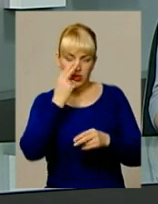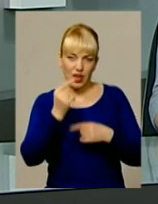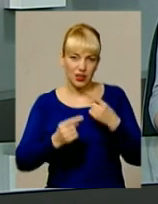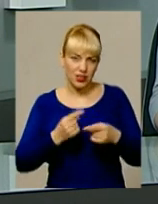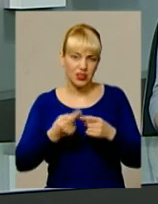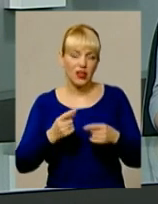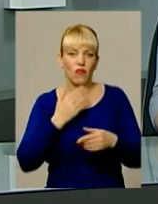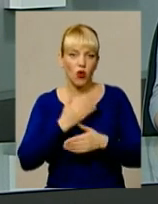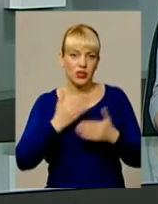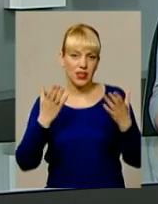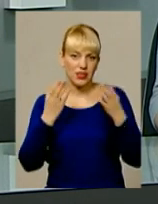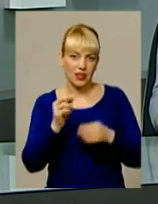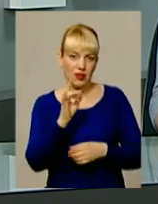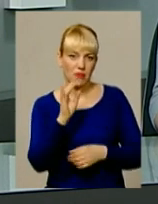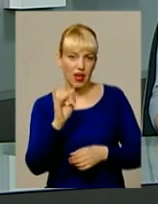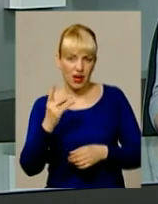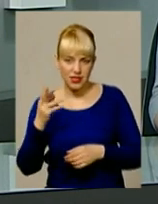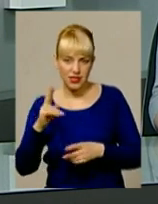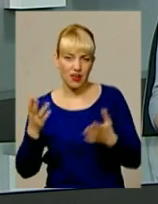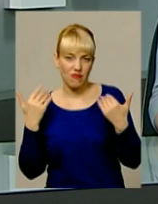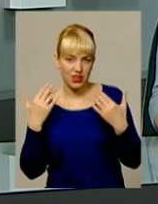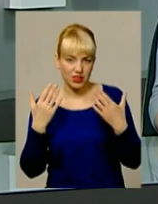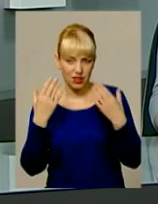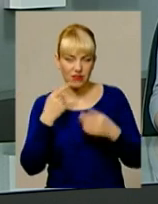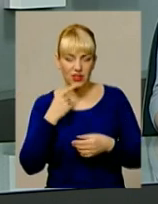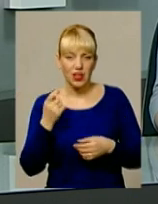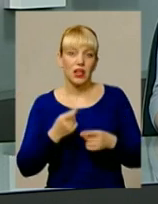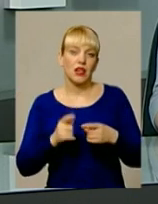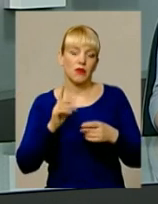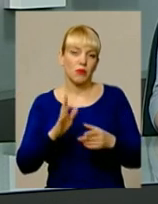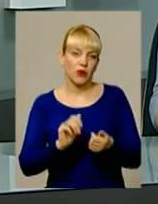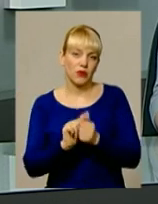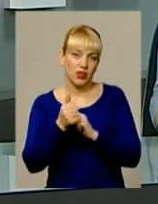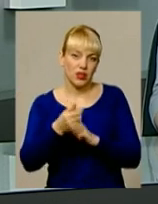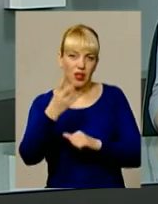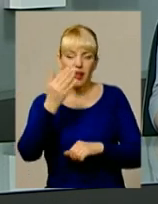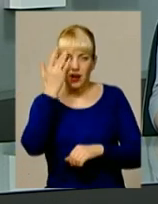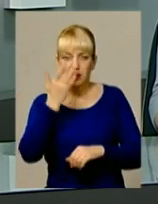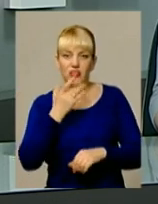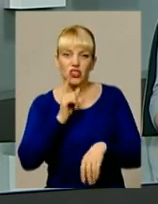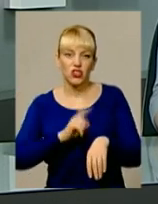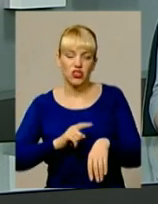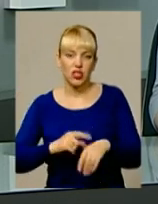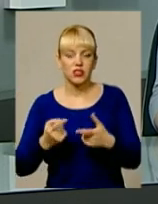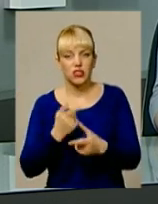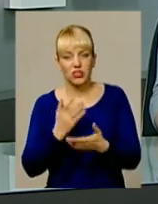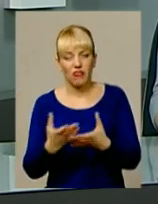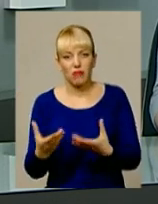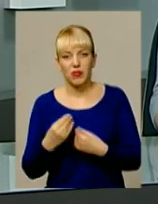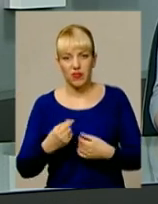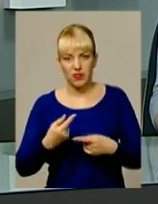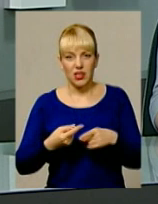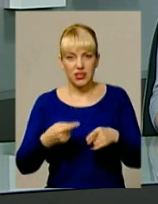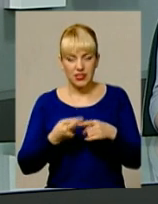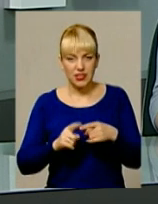останній вихідний березня стрілки годинника переводять на годину вперед. Ми переходимо на літній час. Та чи мають вплив такі зміни на людський